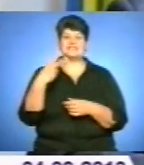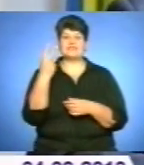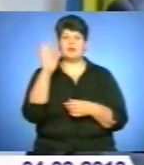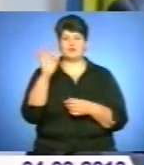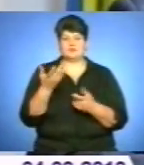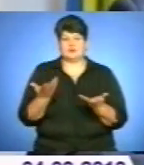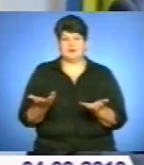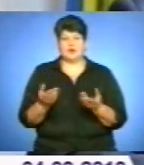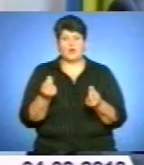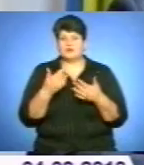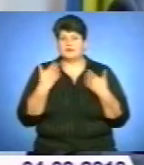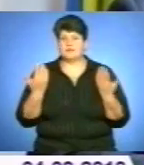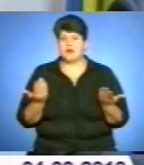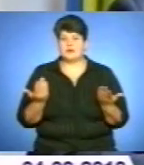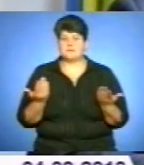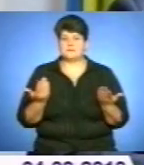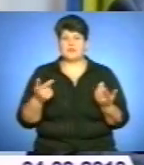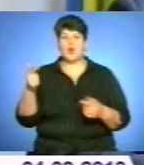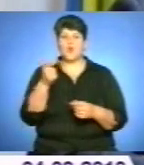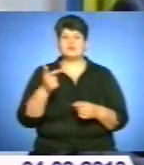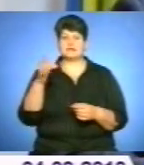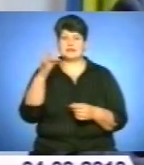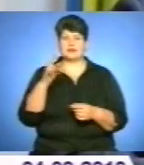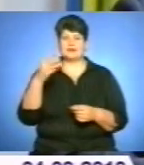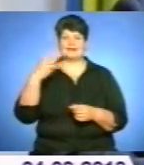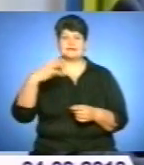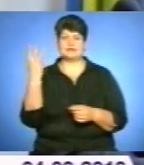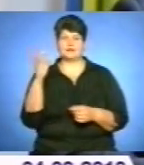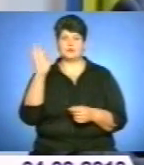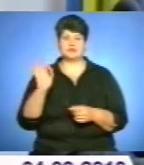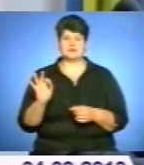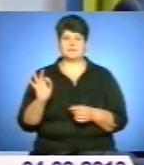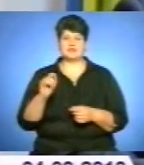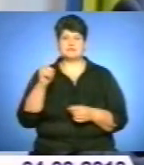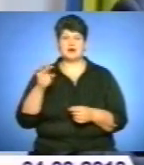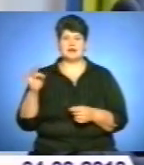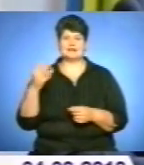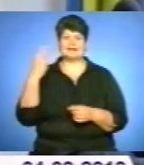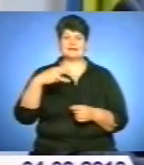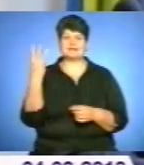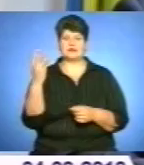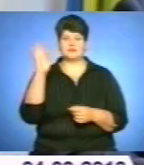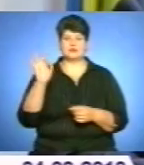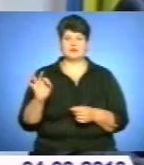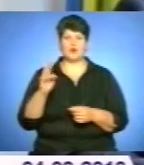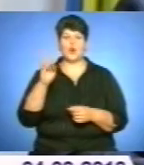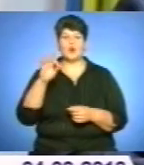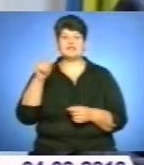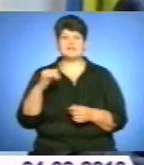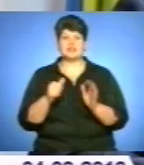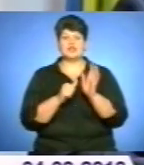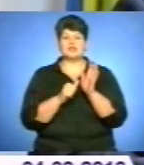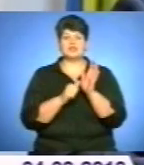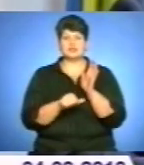і коштів немає. Гусятинський район 33%, Збараський 33%, Козівський взагалі шість